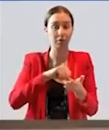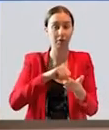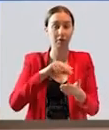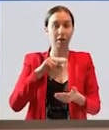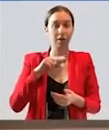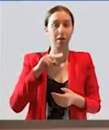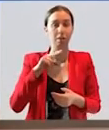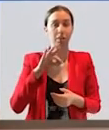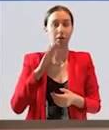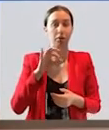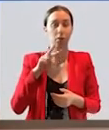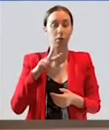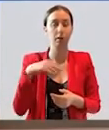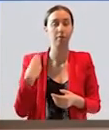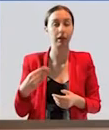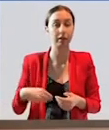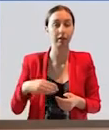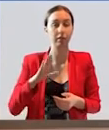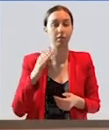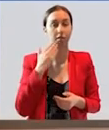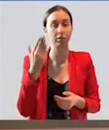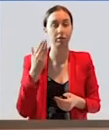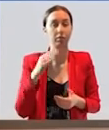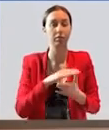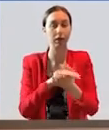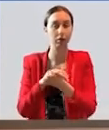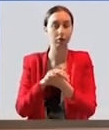полномочный посол Франции в Советском Союзе Жан-Мари Мерион. Субтитры